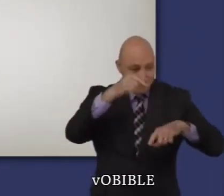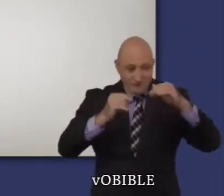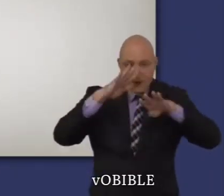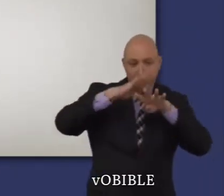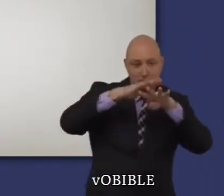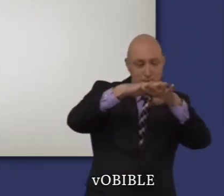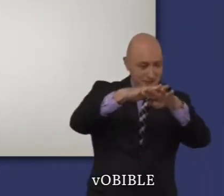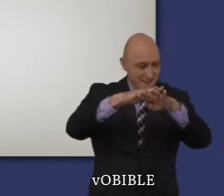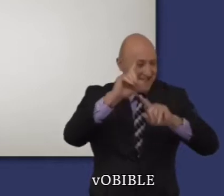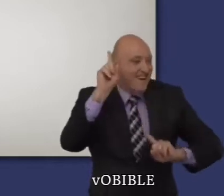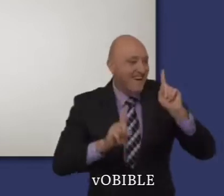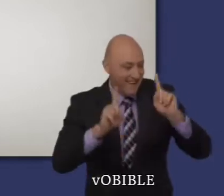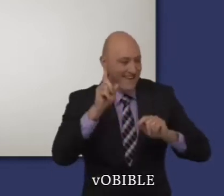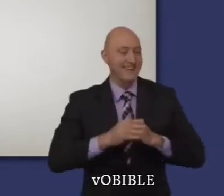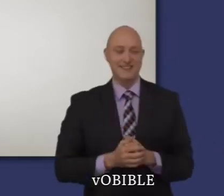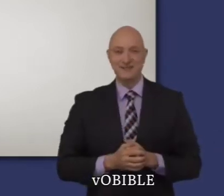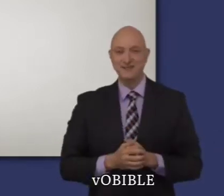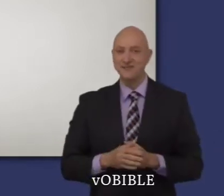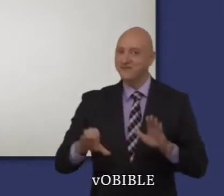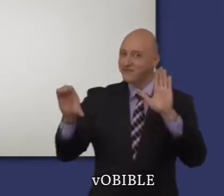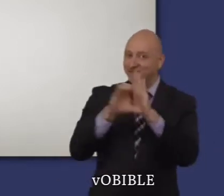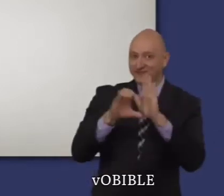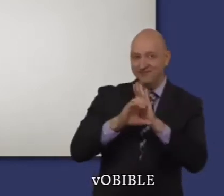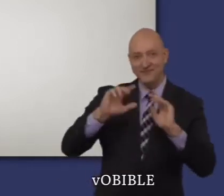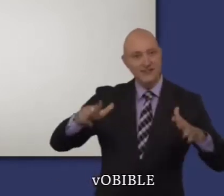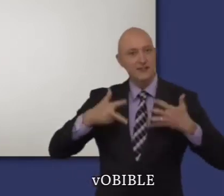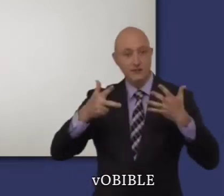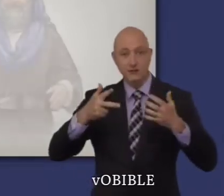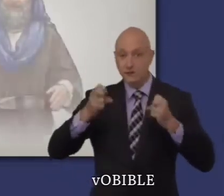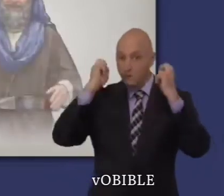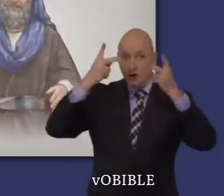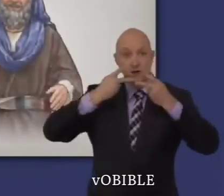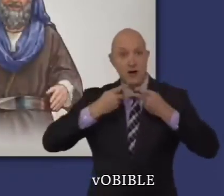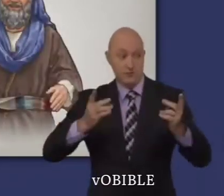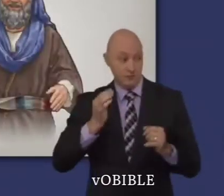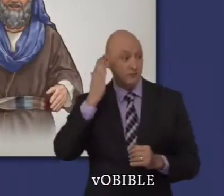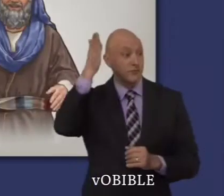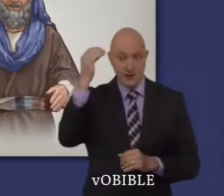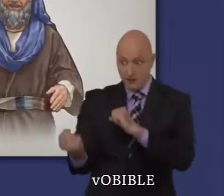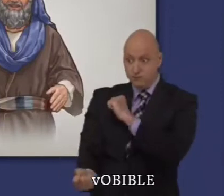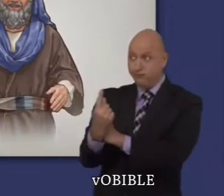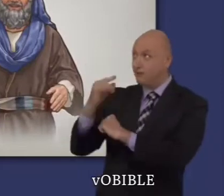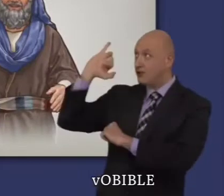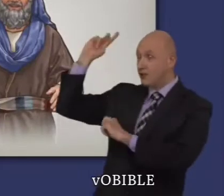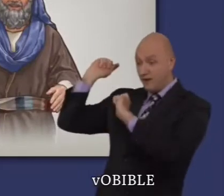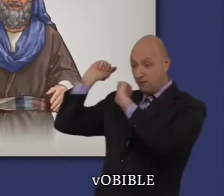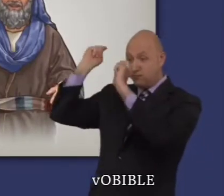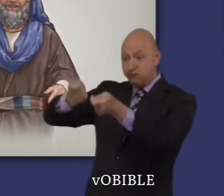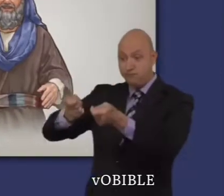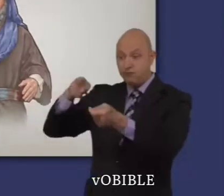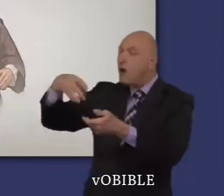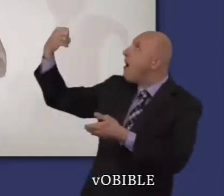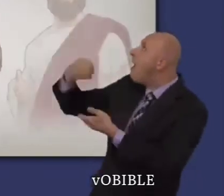Le chapitre 18 contient une prophétie annonçant la venue d'un grand prophète. Moïse dit « Jéhovah, ton